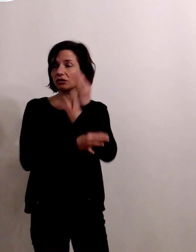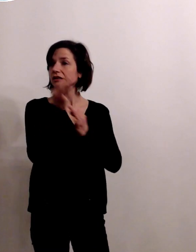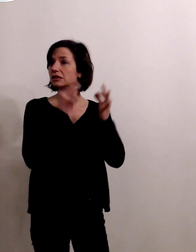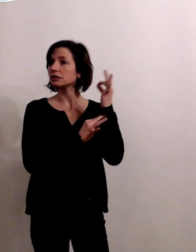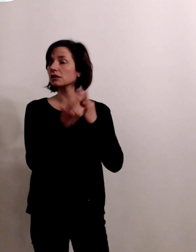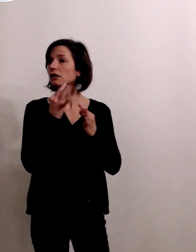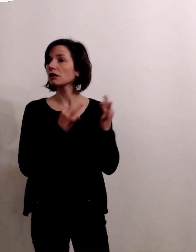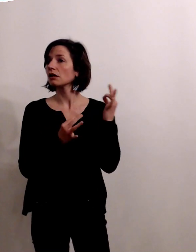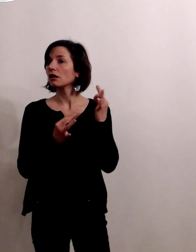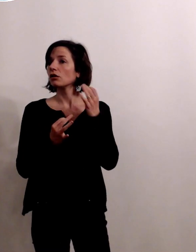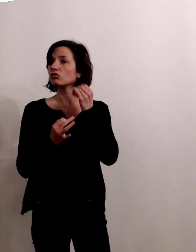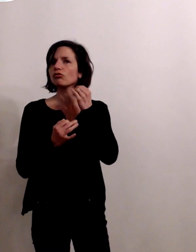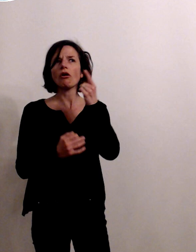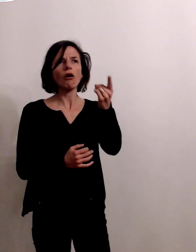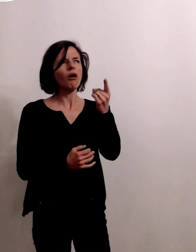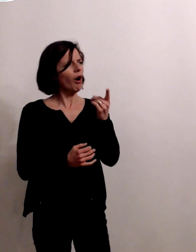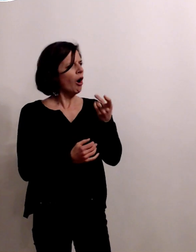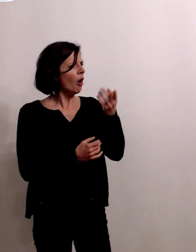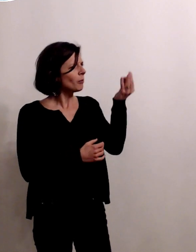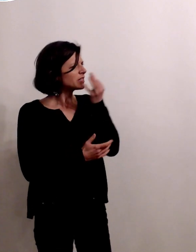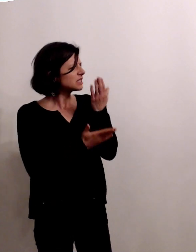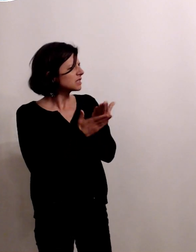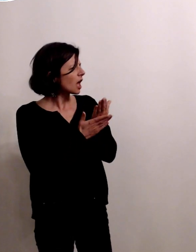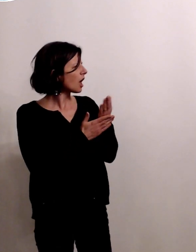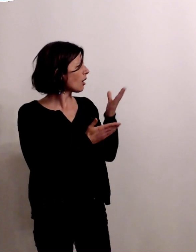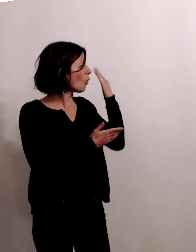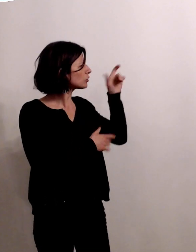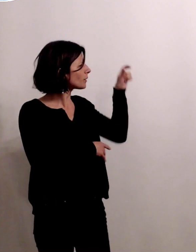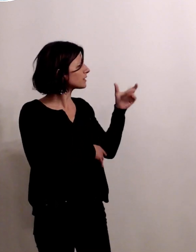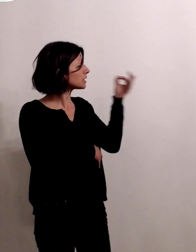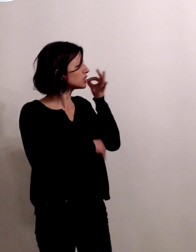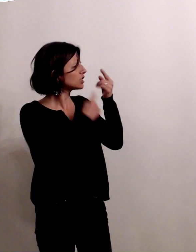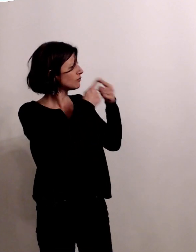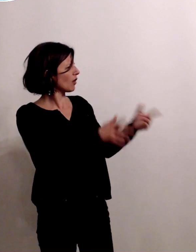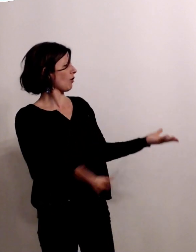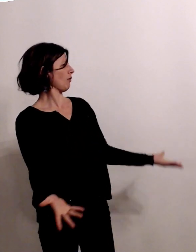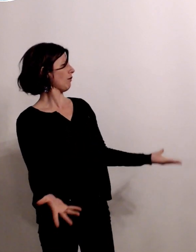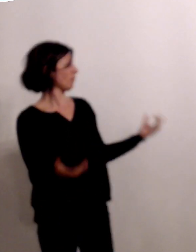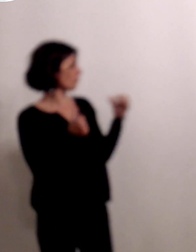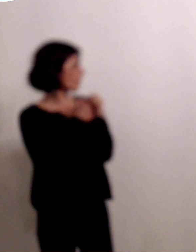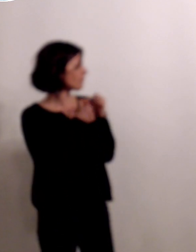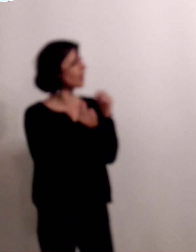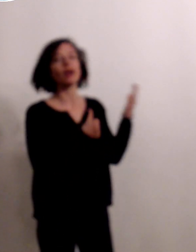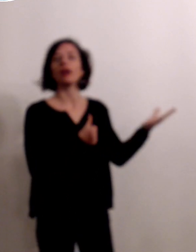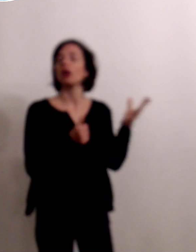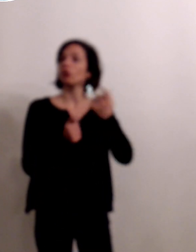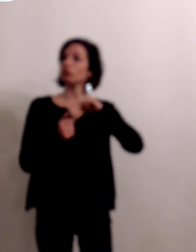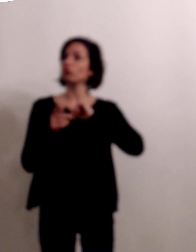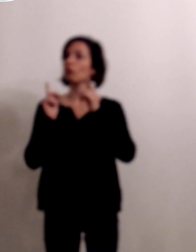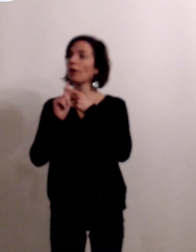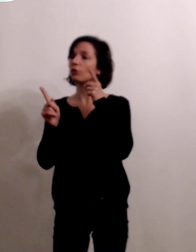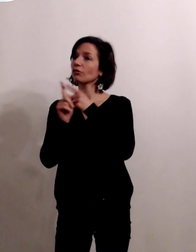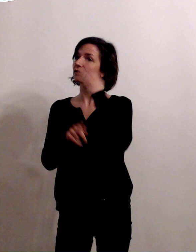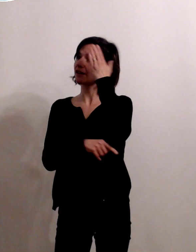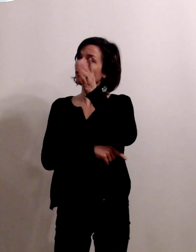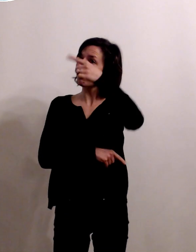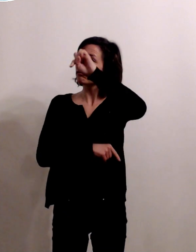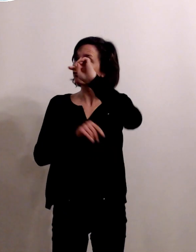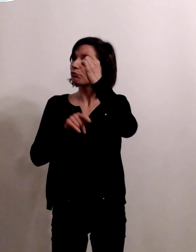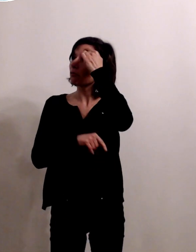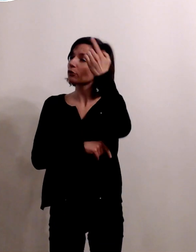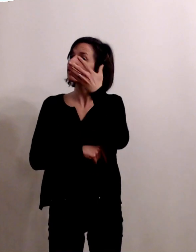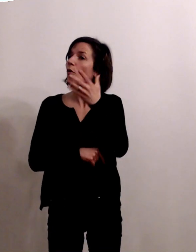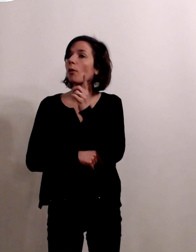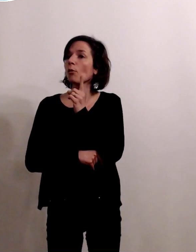des discours parfois un petit peu divergents encore une fois pour nous c'est très important d'avoir vos appréciations parce que ça nous